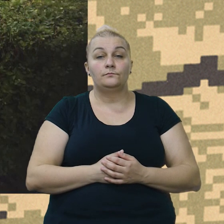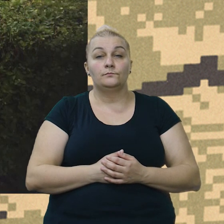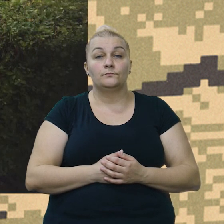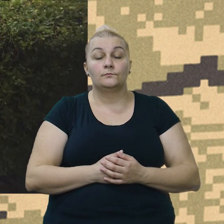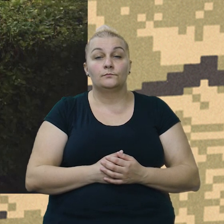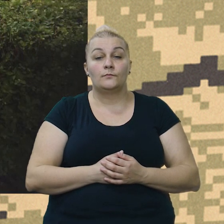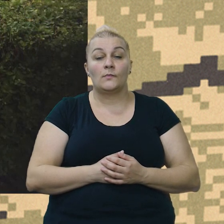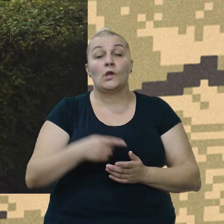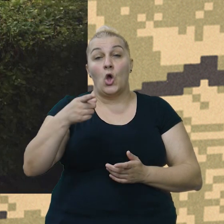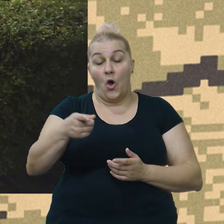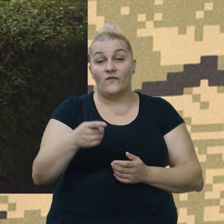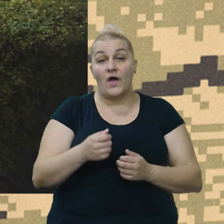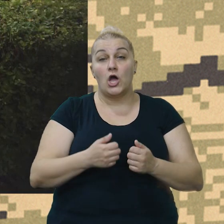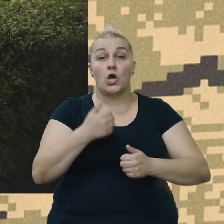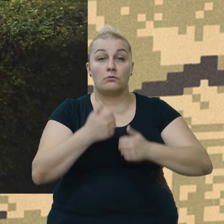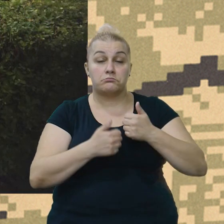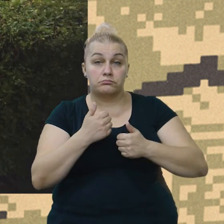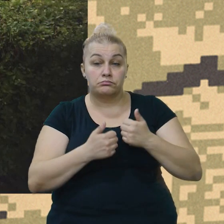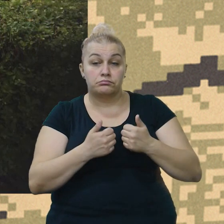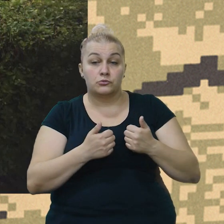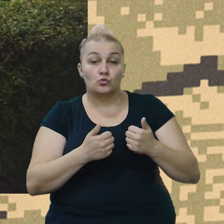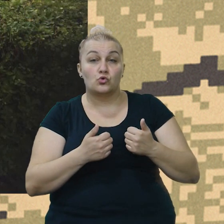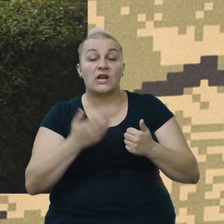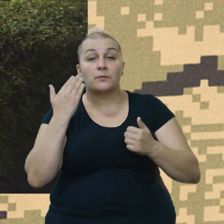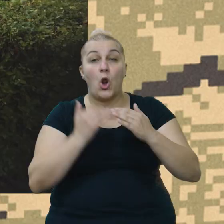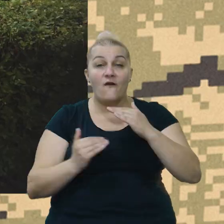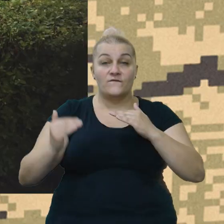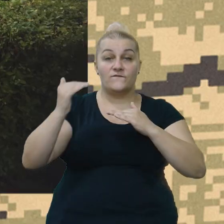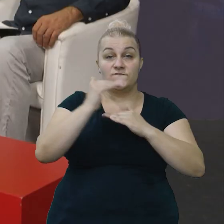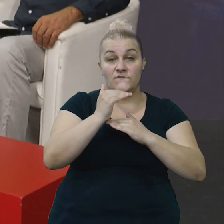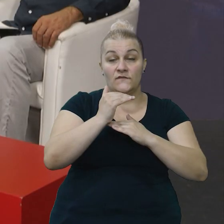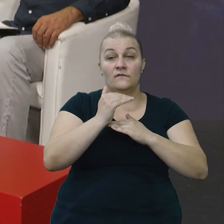Taj turnir smo digli na veći nivo